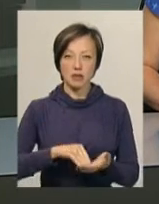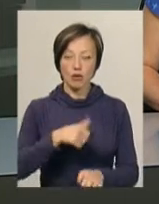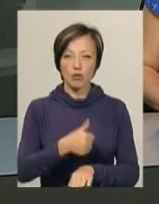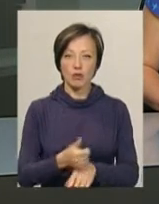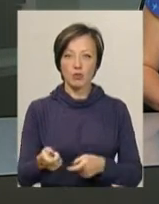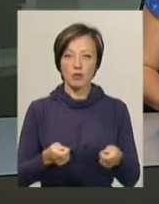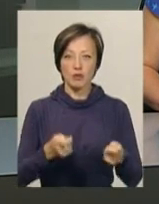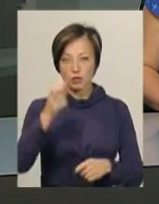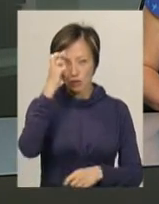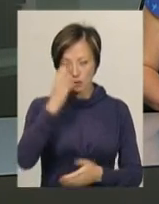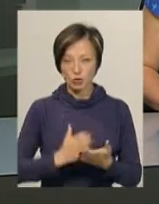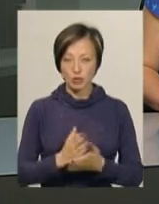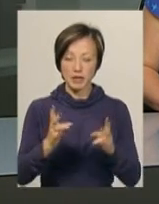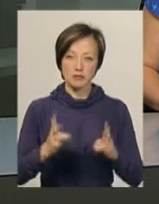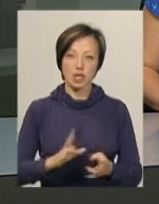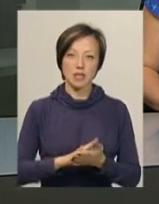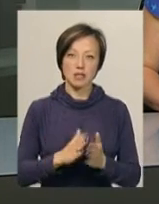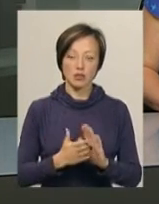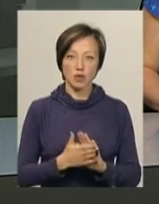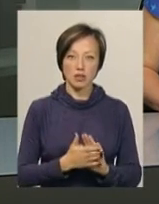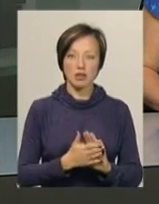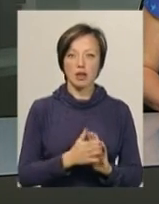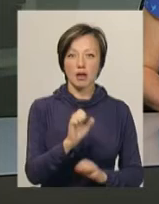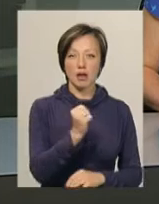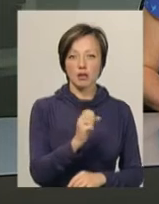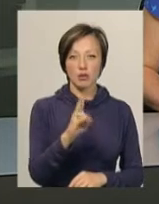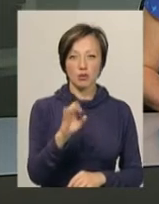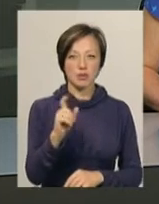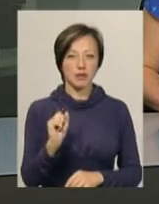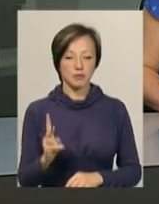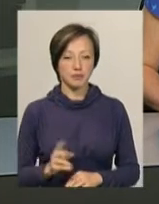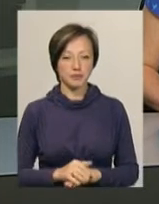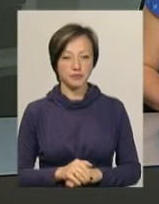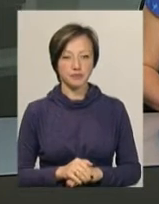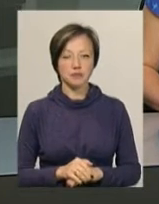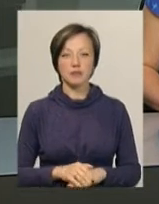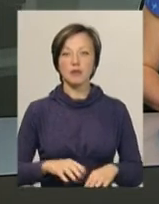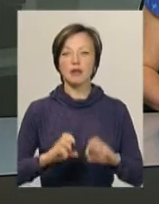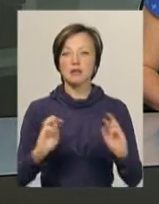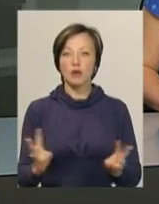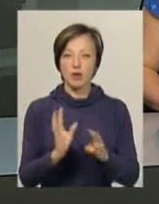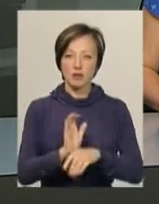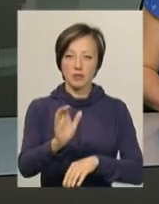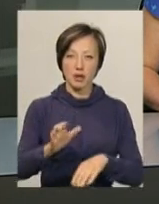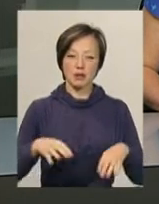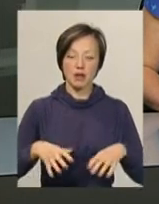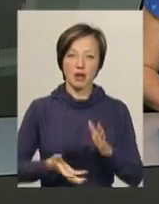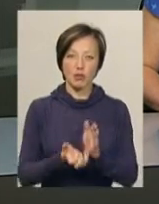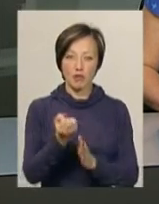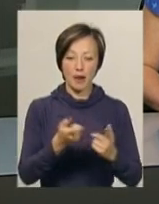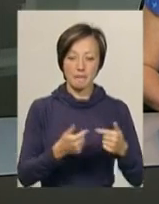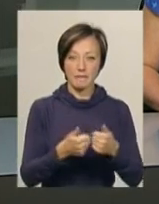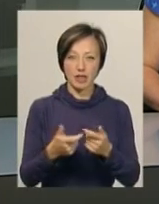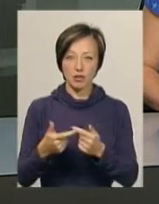Головного управління Державної служби з надзвичайних ситуацій України в Хмельницькій області Андрій Козак. На загоряння були направлені пожежно-рятувальні